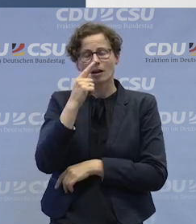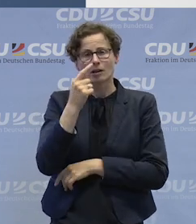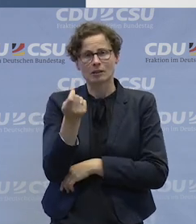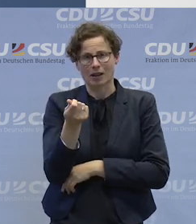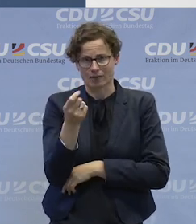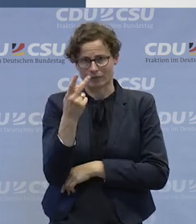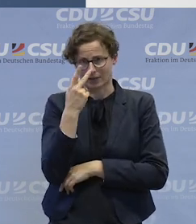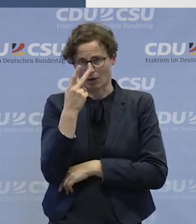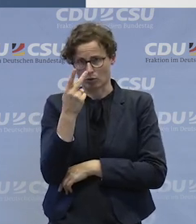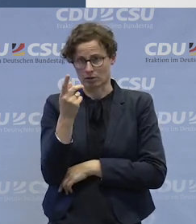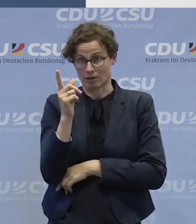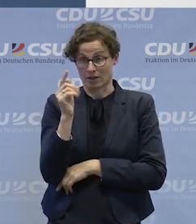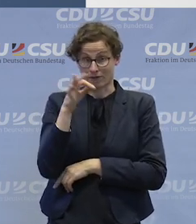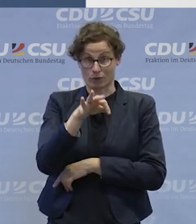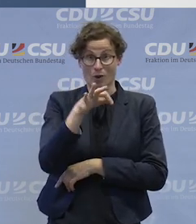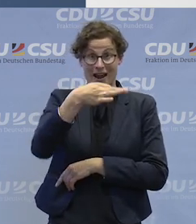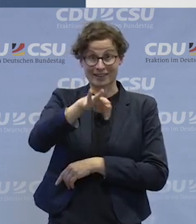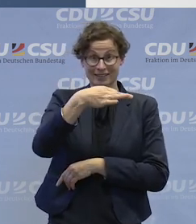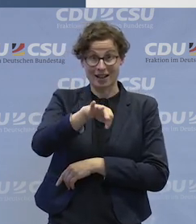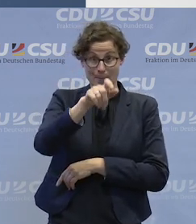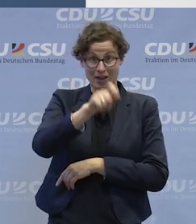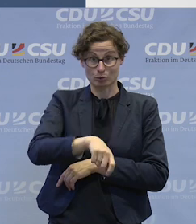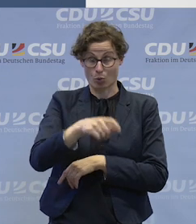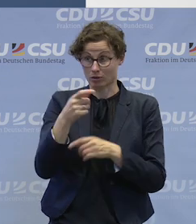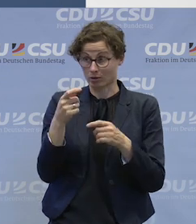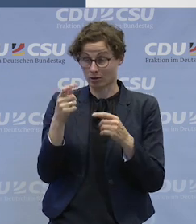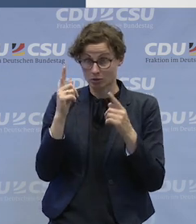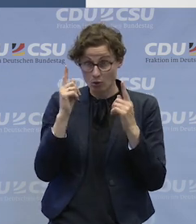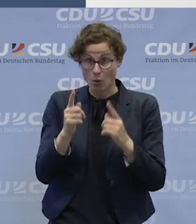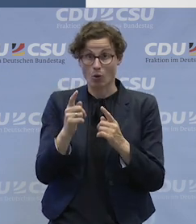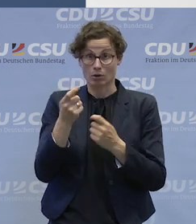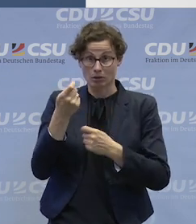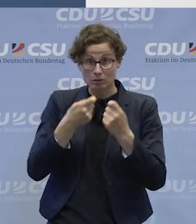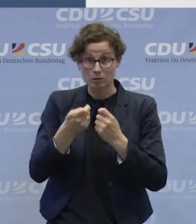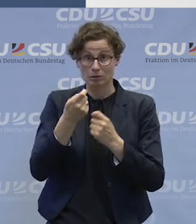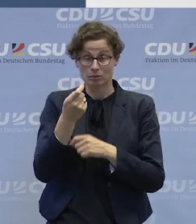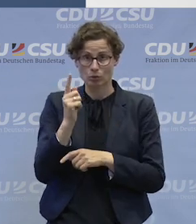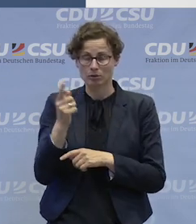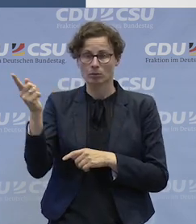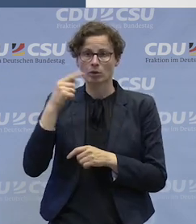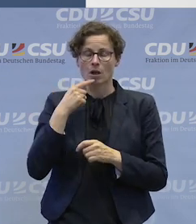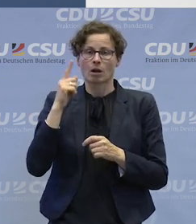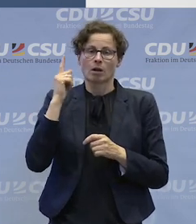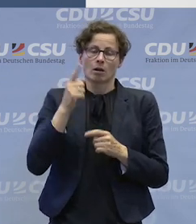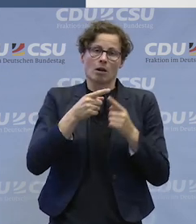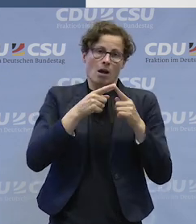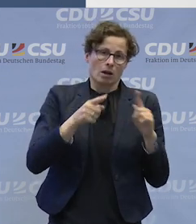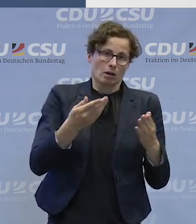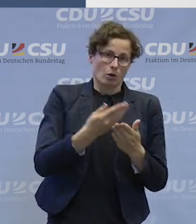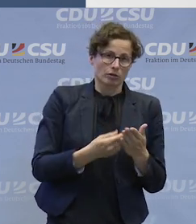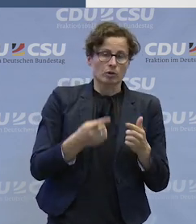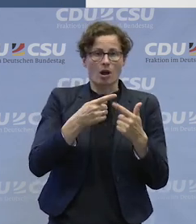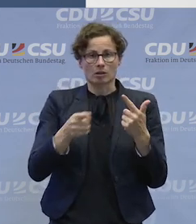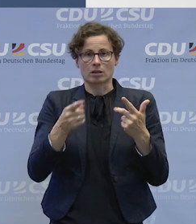einzusteigen für diesen Menschen, habe ich ja wieder eine Schwelle erhöht, zu dem, dass der sowieso schon so viel Besonderes mitbringt. Das muss